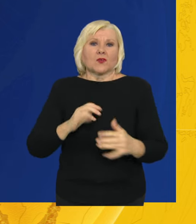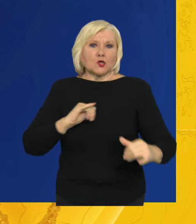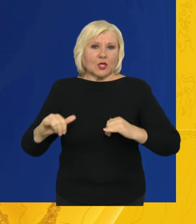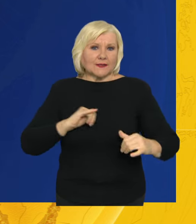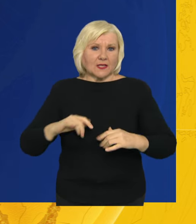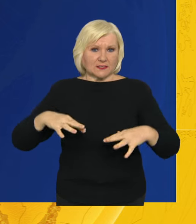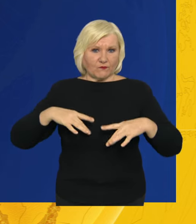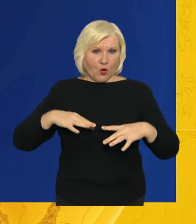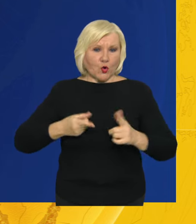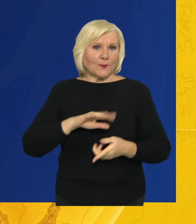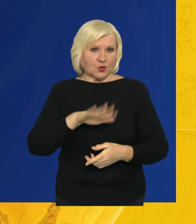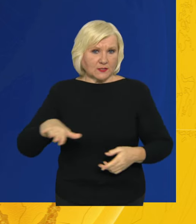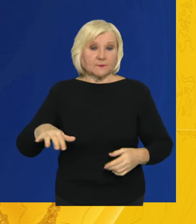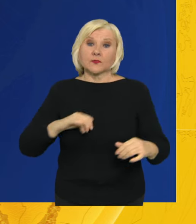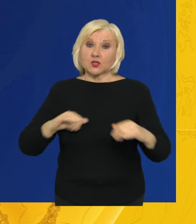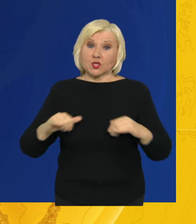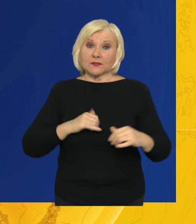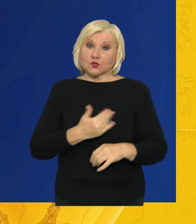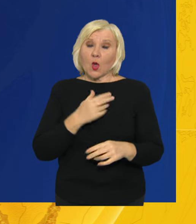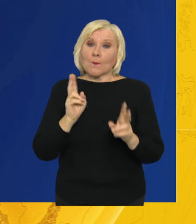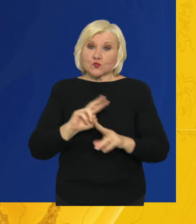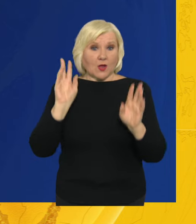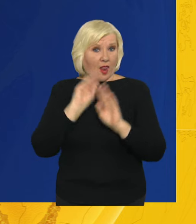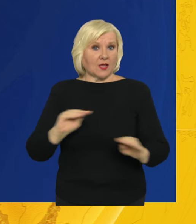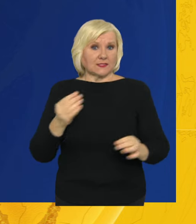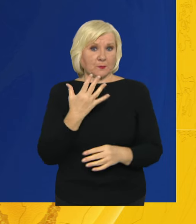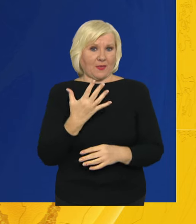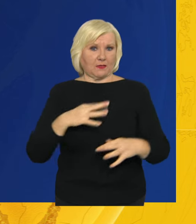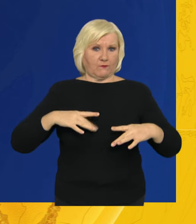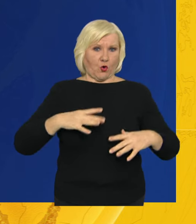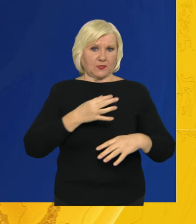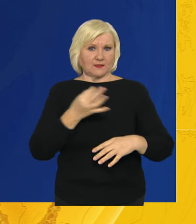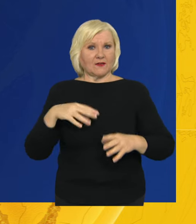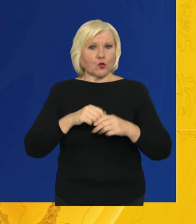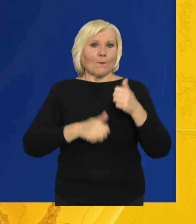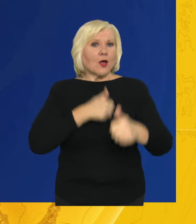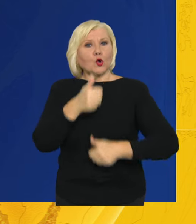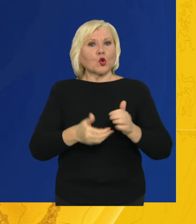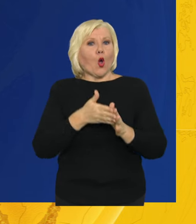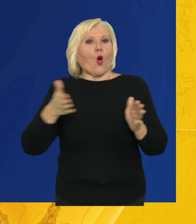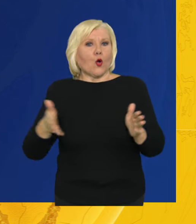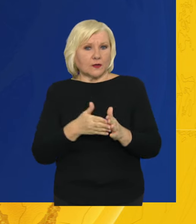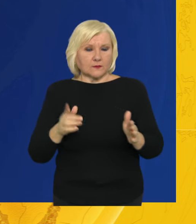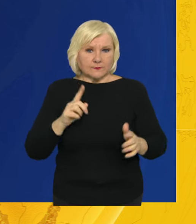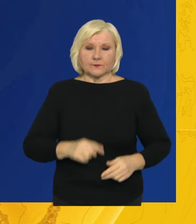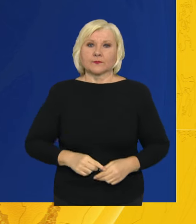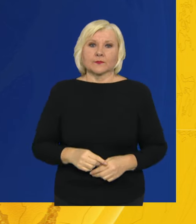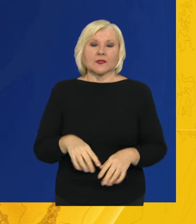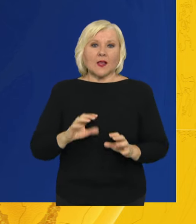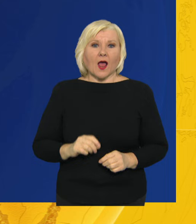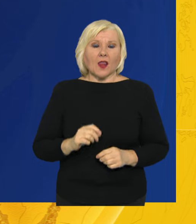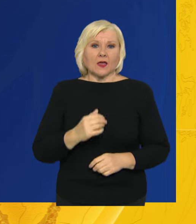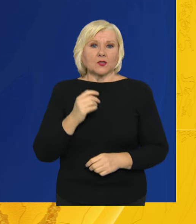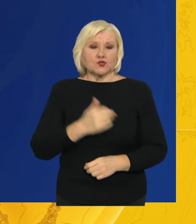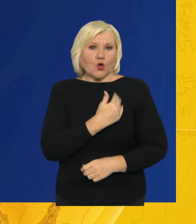Ředitel školy může vyhlásit až pět volných dnů během školního roku. Odlišná organizace školního roku